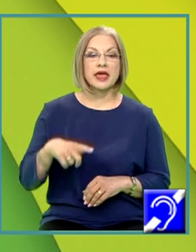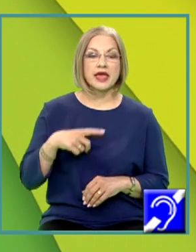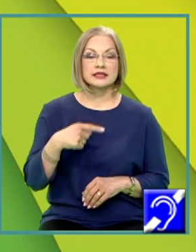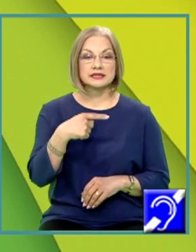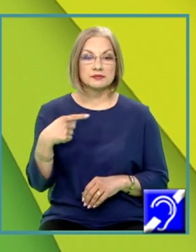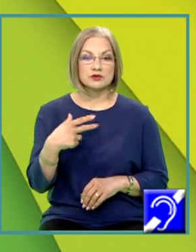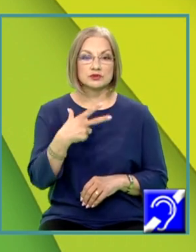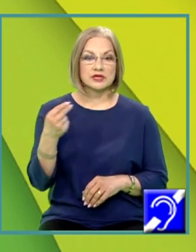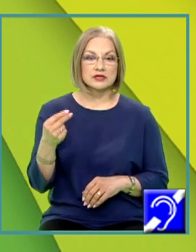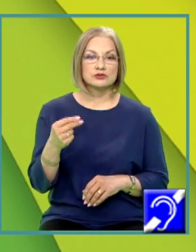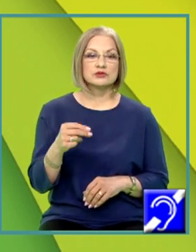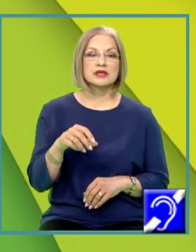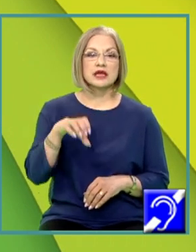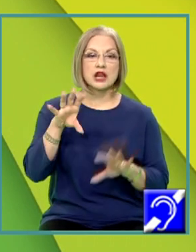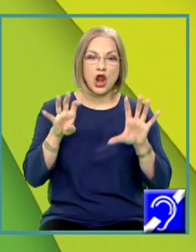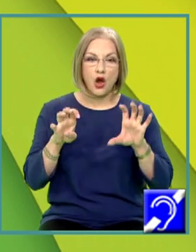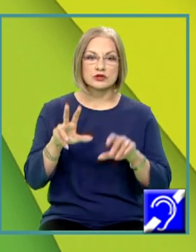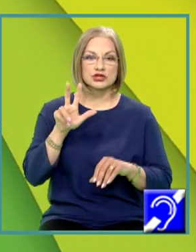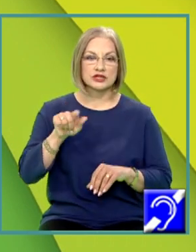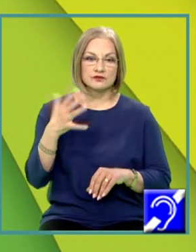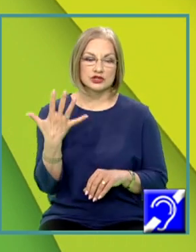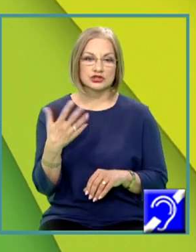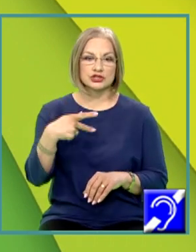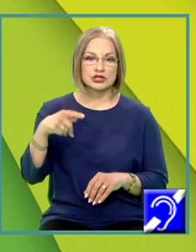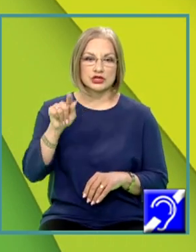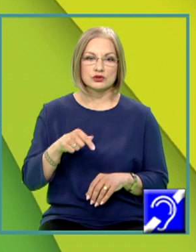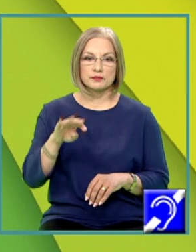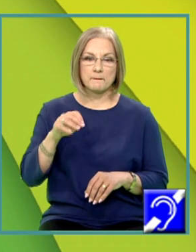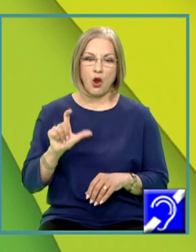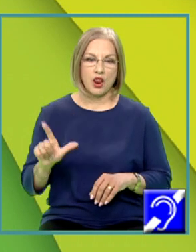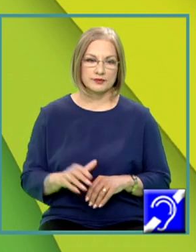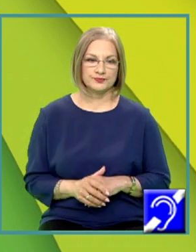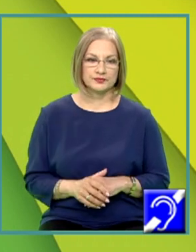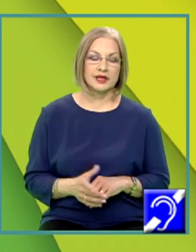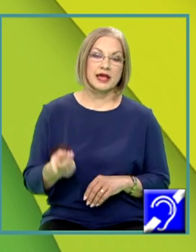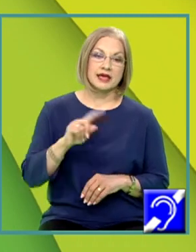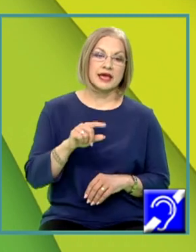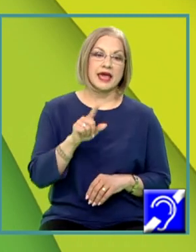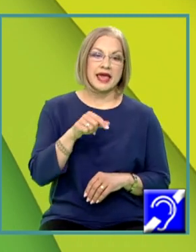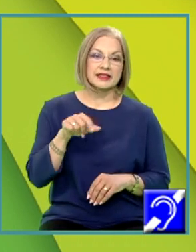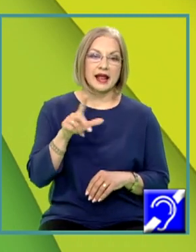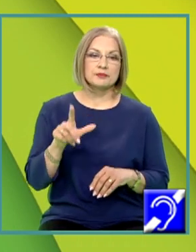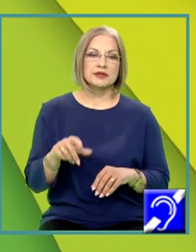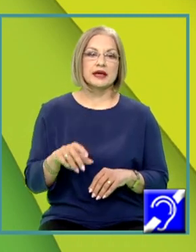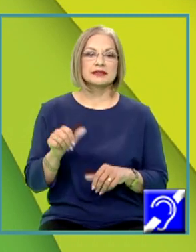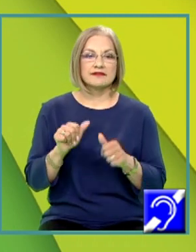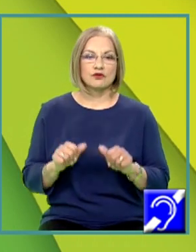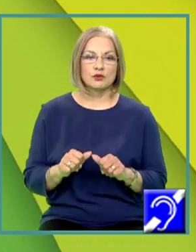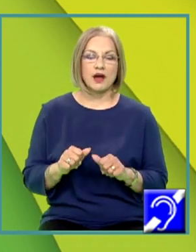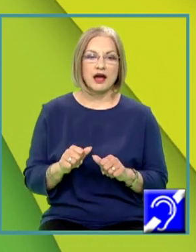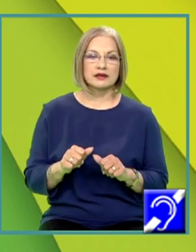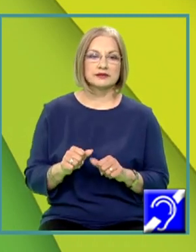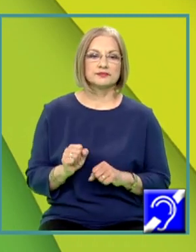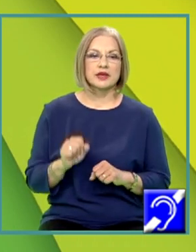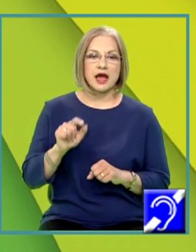minus 393,5 kJ per mol. Iar entalpia molară de formare standard